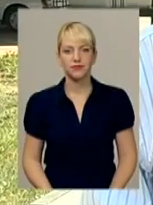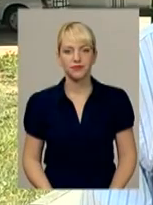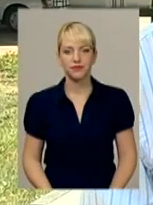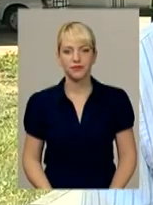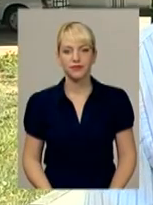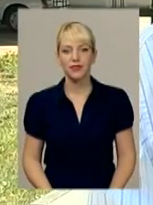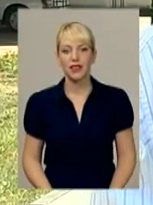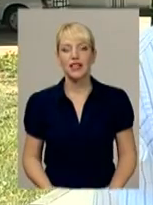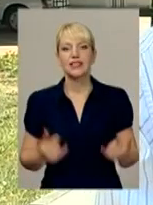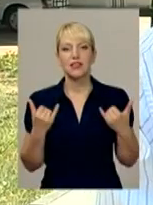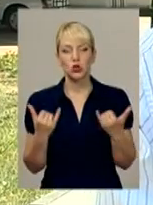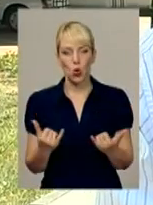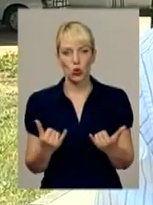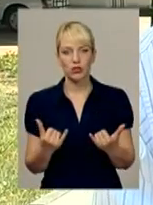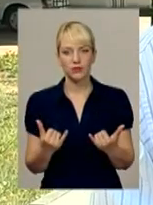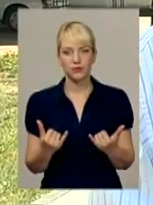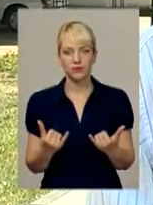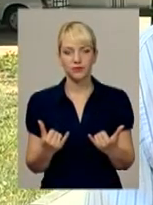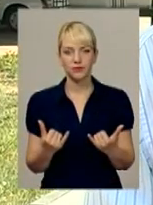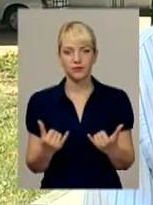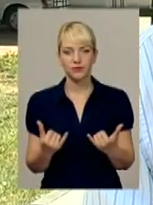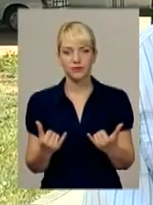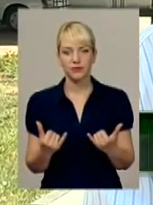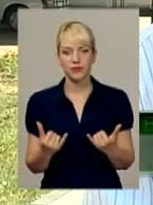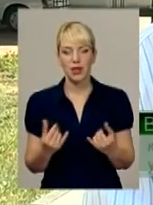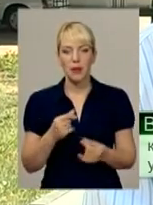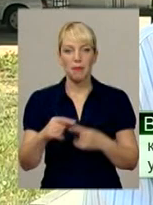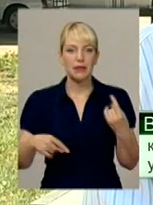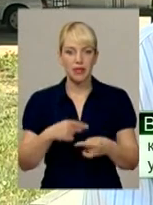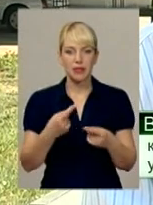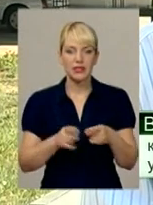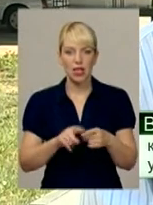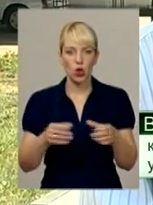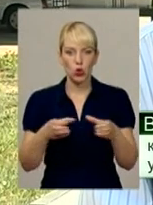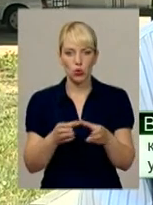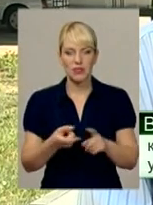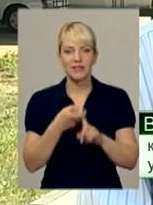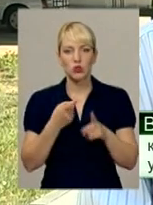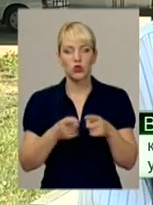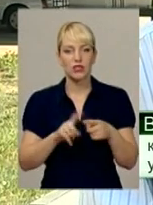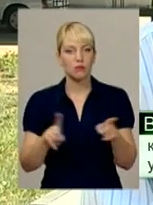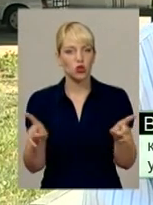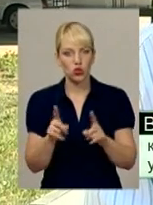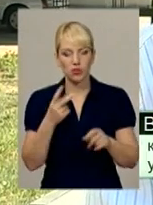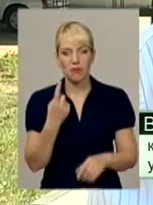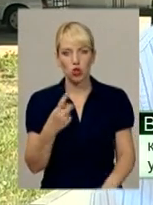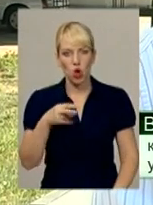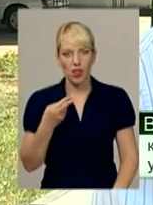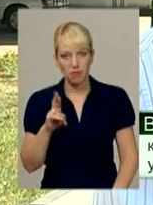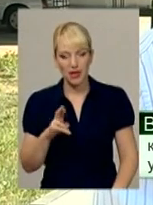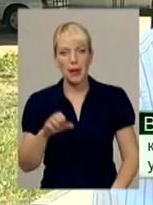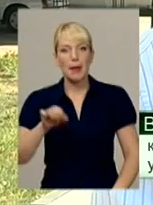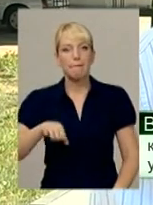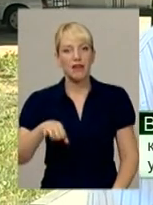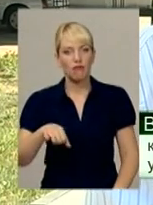На сьогодні підприємцями даної групи в зв'язку з тим, що з 1 липня пиво